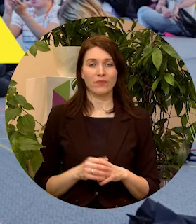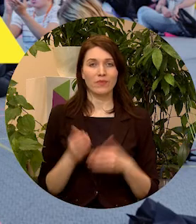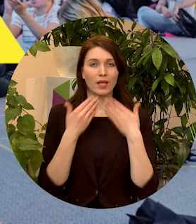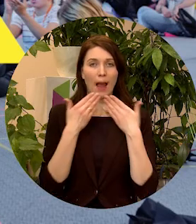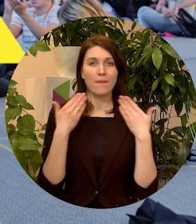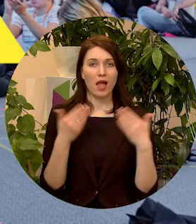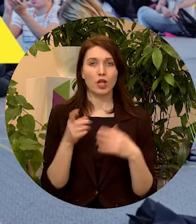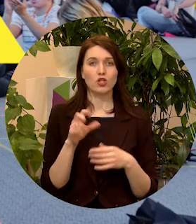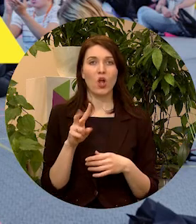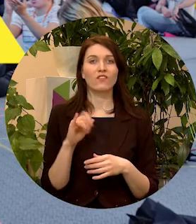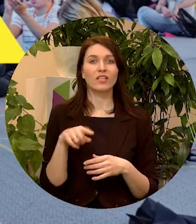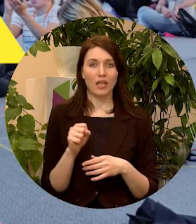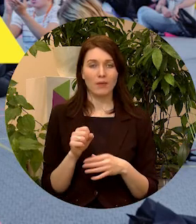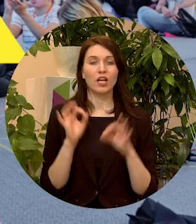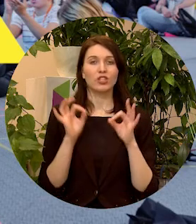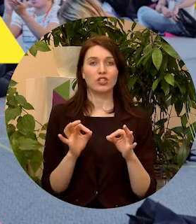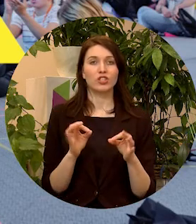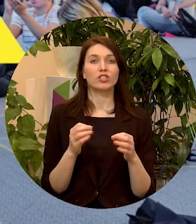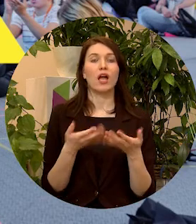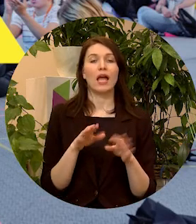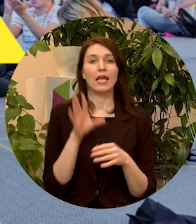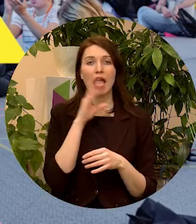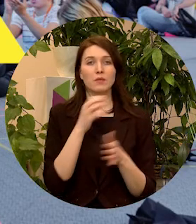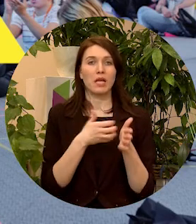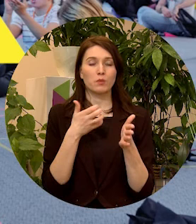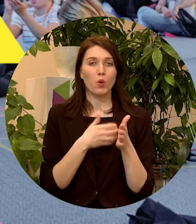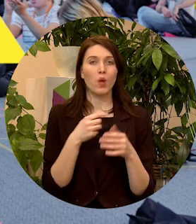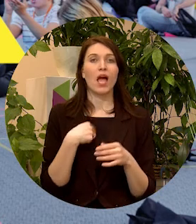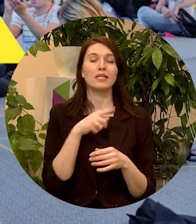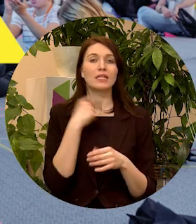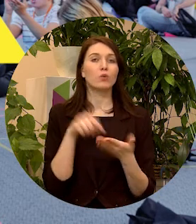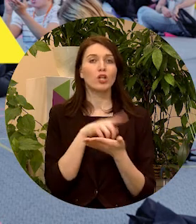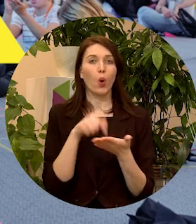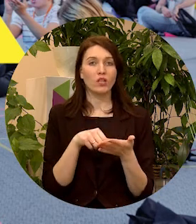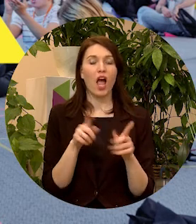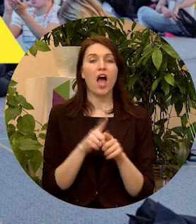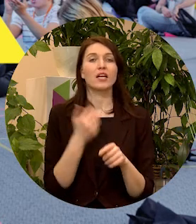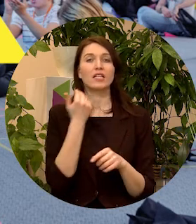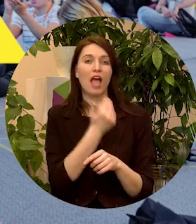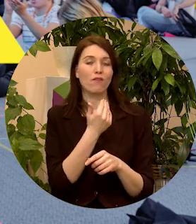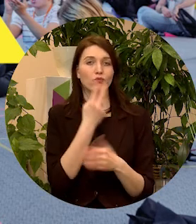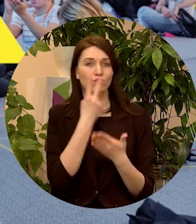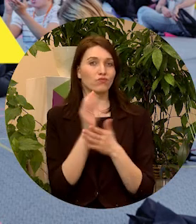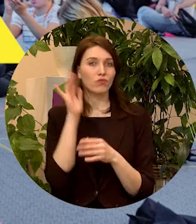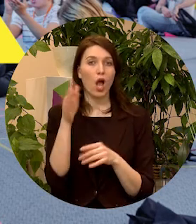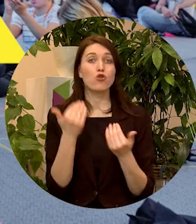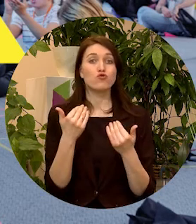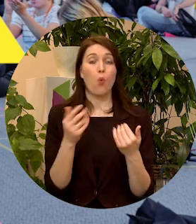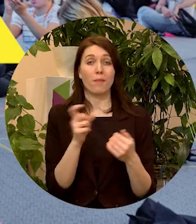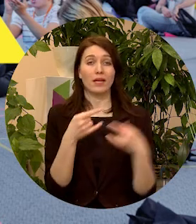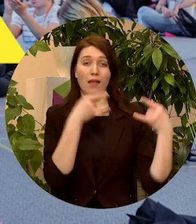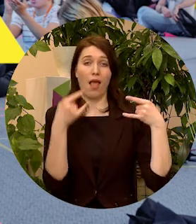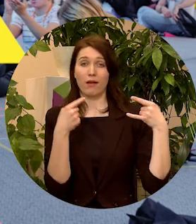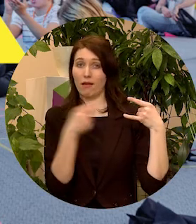Paldies, Solvita, noteikti atliek iespējas izmantot un gribu vaicāt arī tavu vīziju. Mēs šobrīd zekrāni redzam